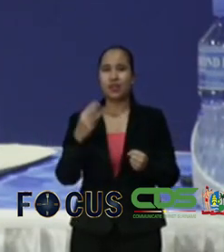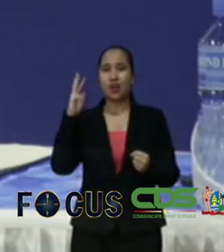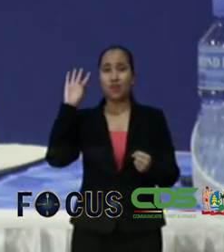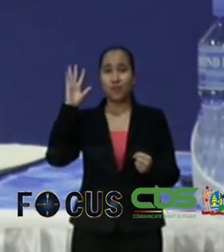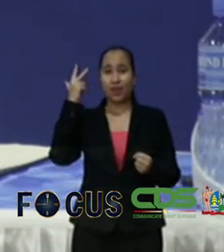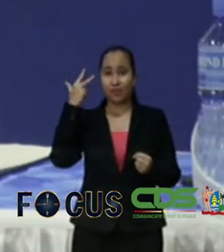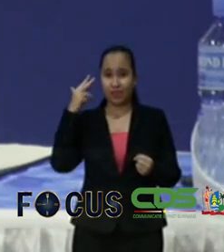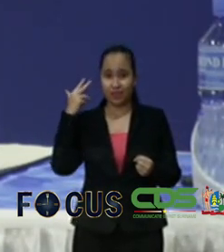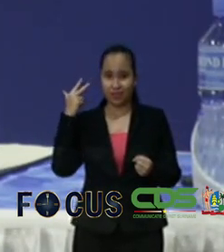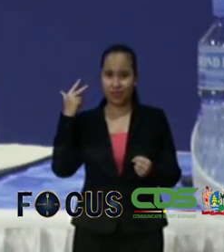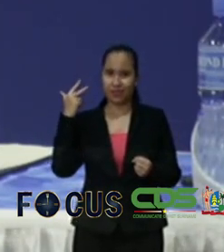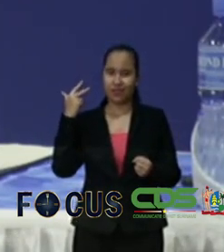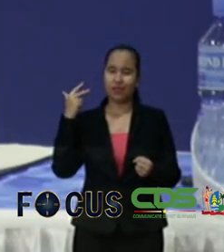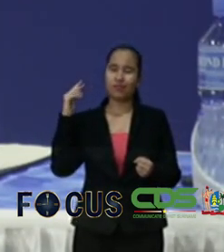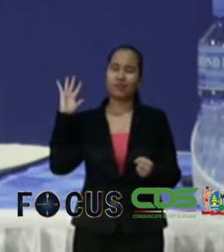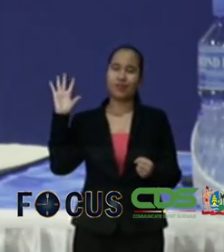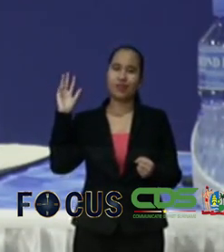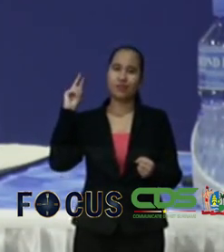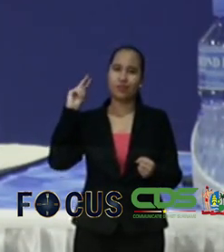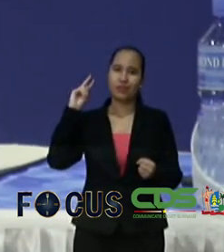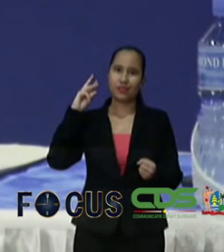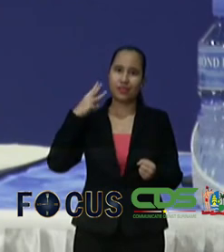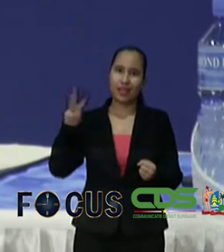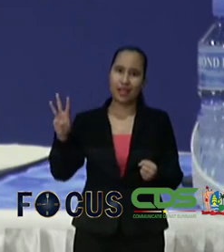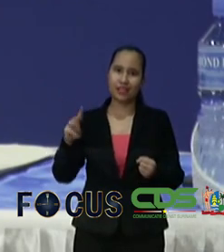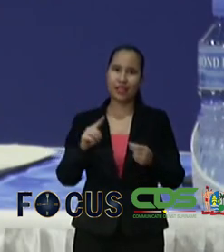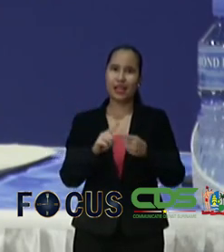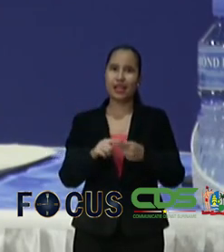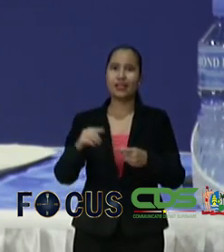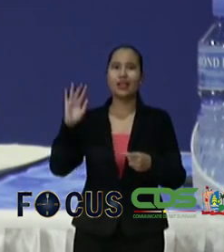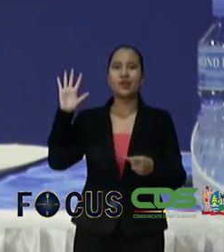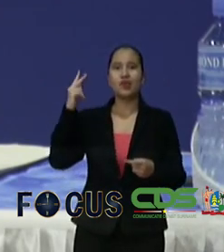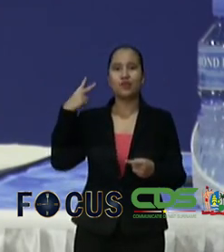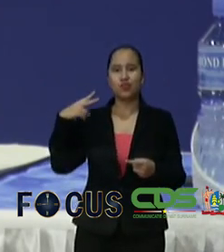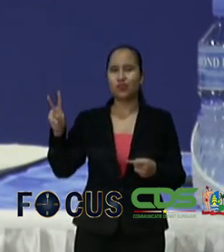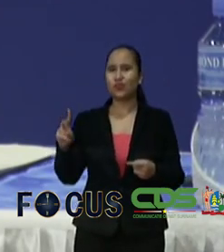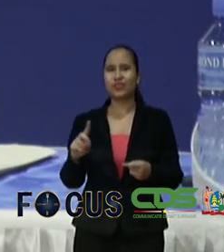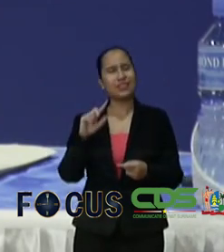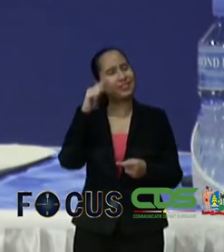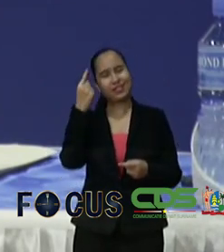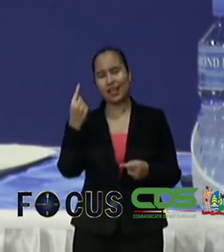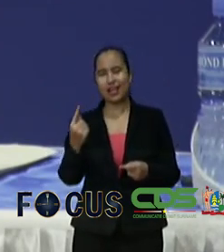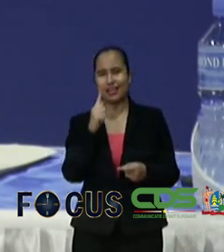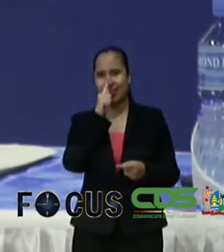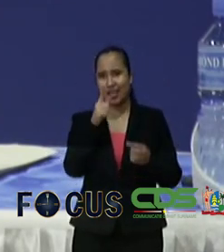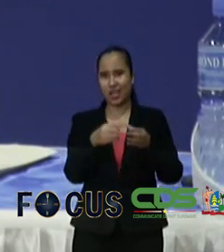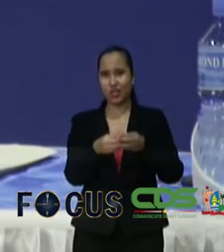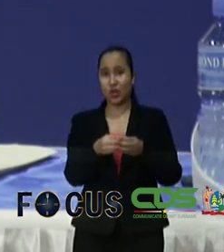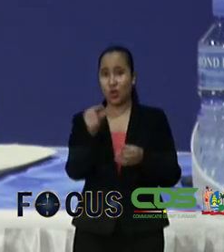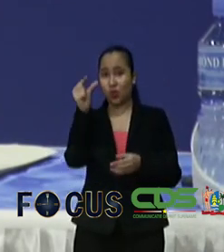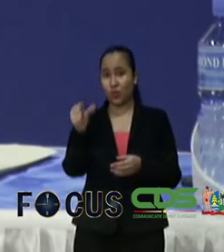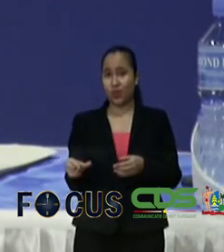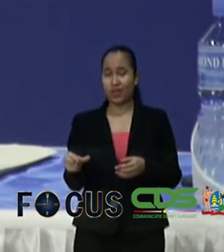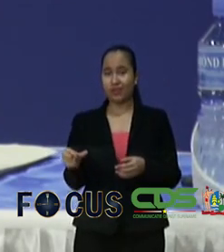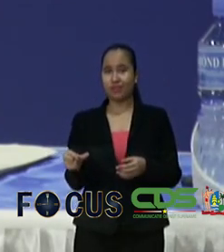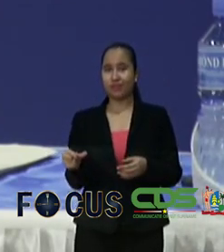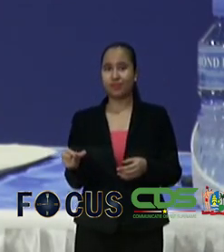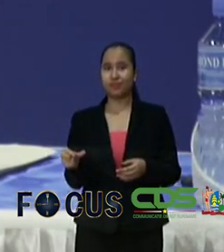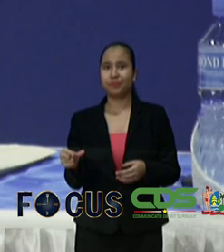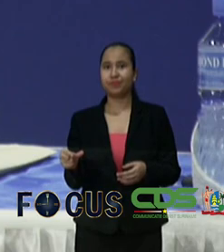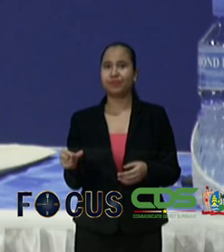Dus deze schieve verhouding doet zich niet al pas een week voor met betrekking tot de